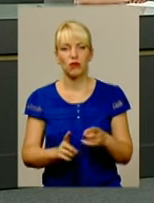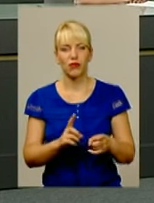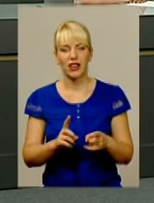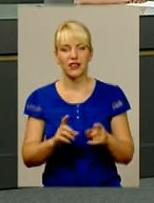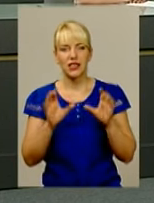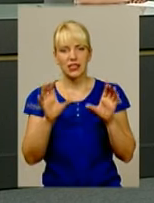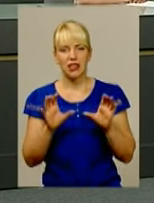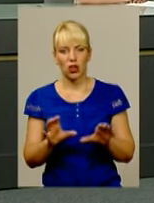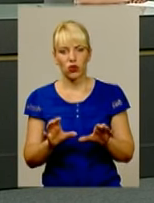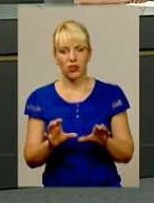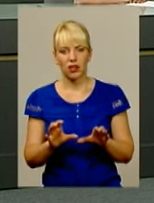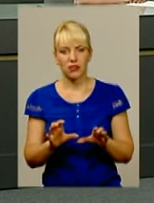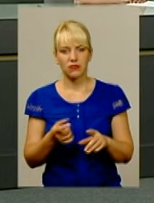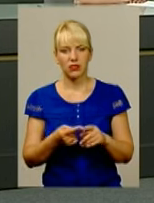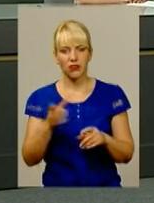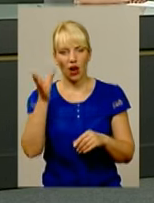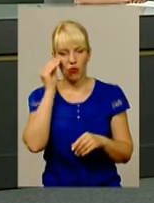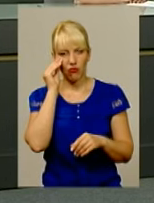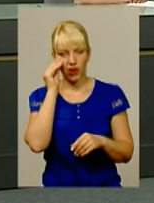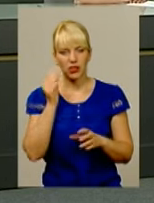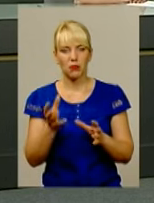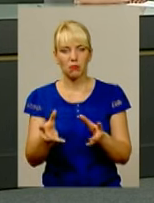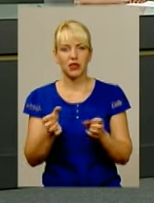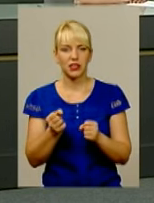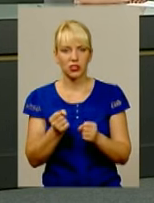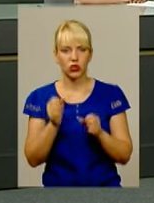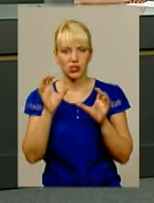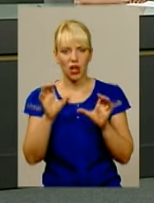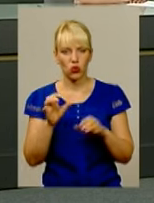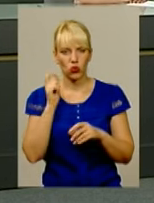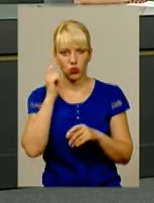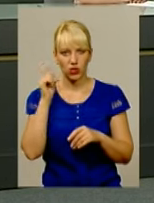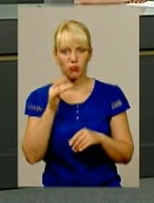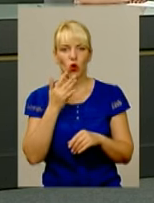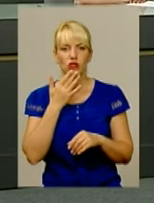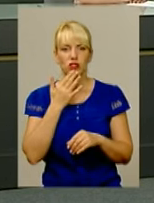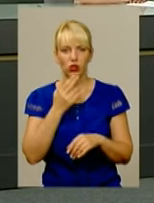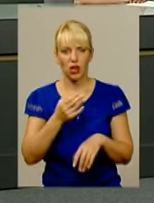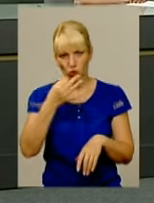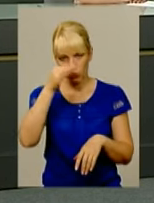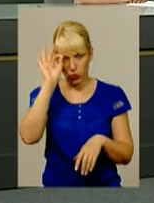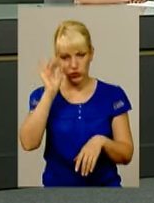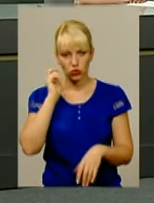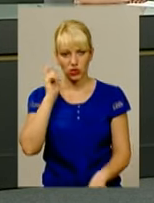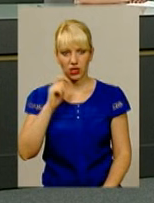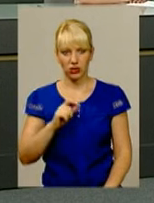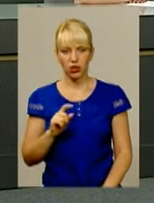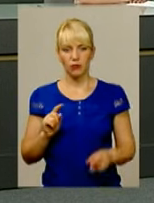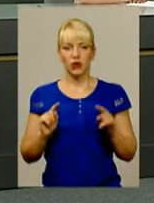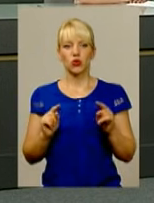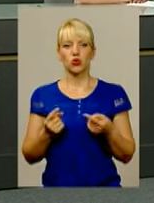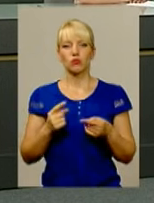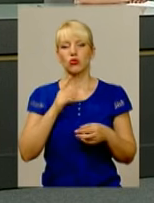законодавства з врахуванням прийнятого закону України про національну поліцію України. Тому тут наше